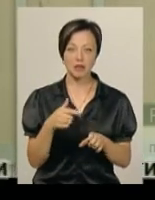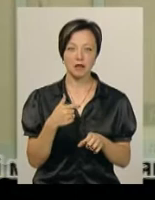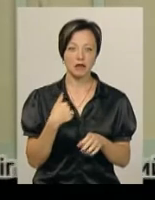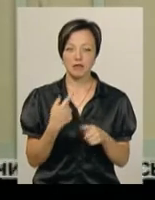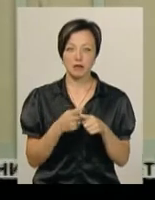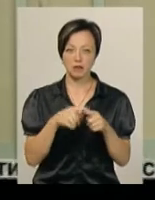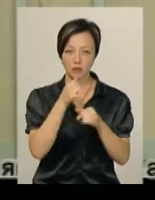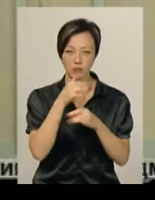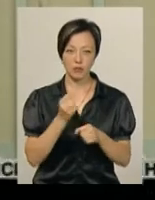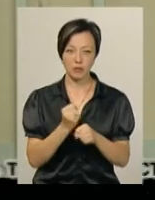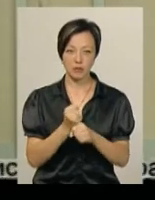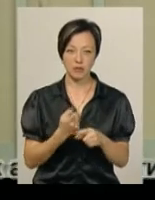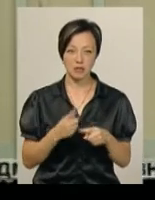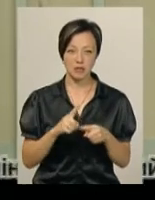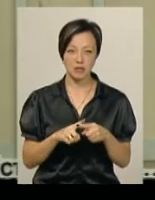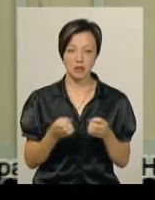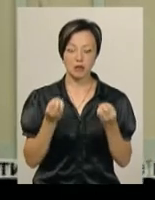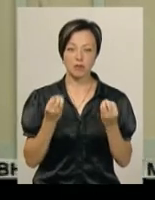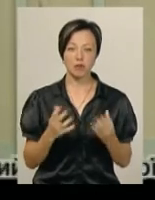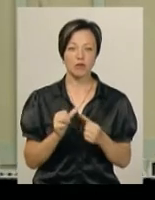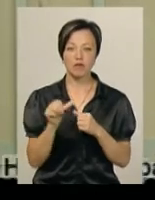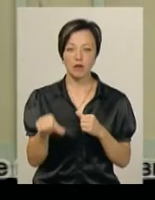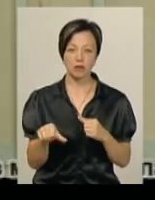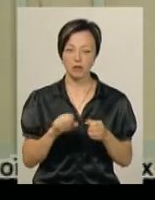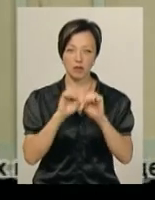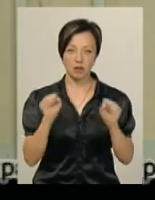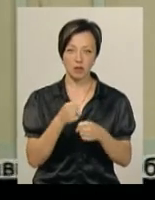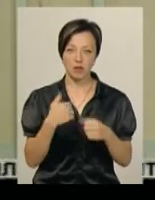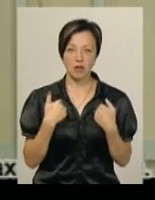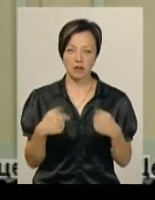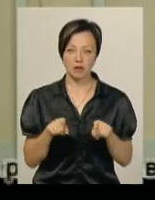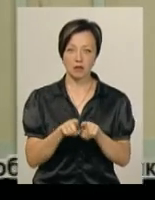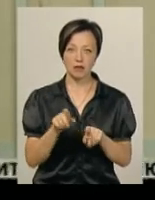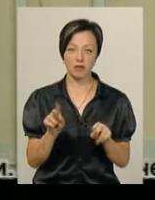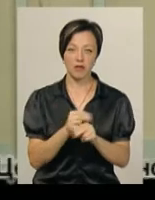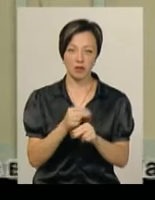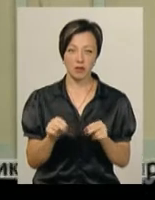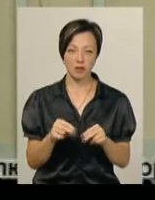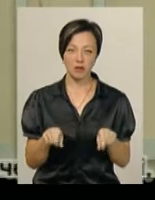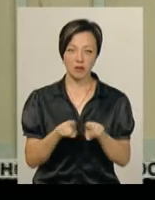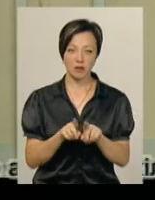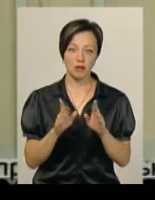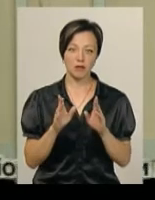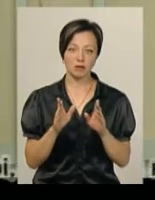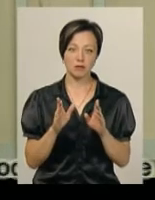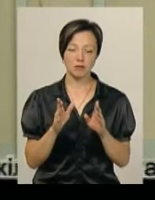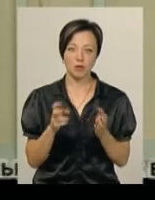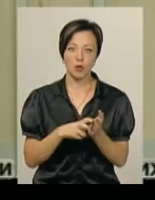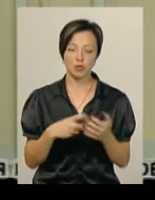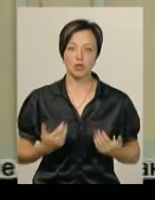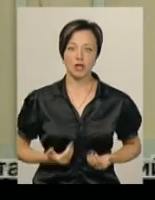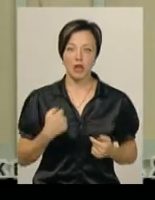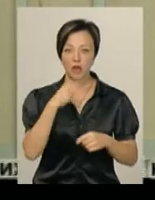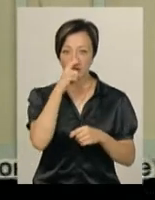було це робити, це просто виключено апреоріо, оскільки я не так вихований і не так беруся на життя. Я не розумію,